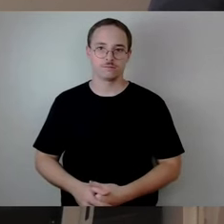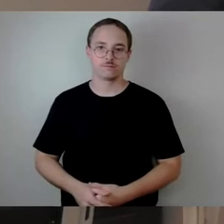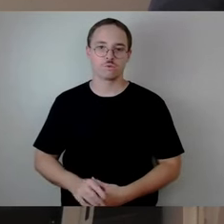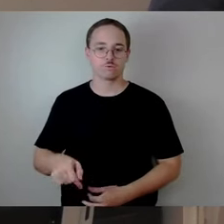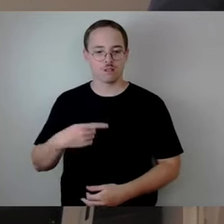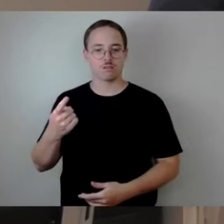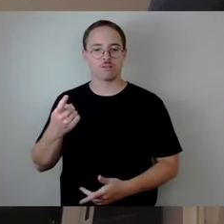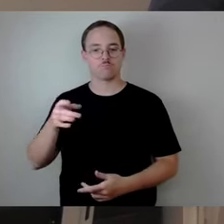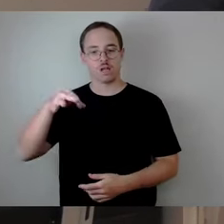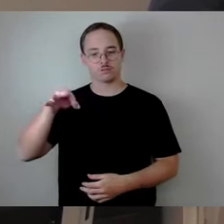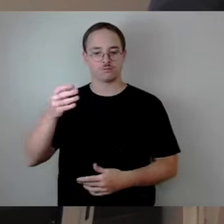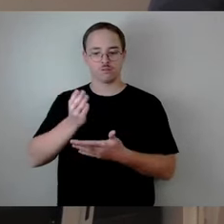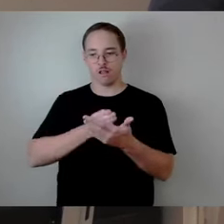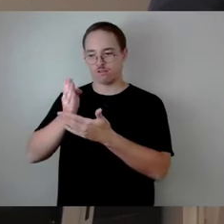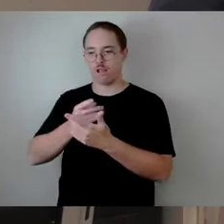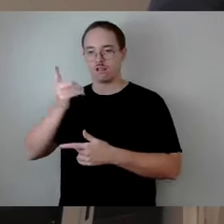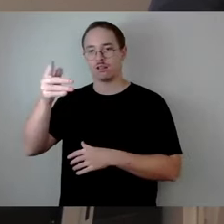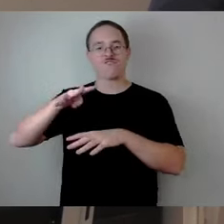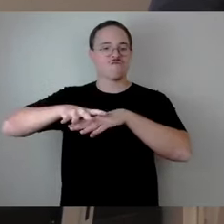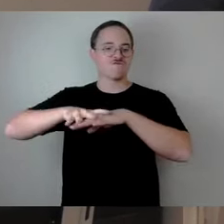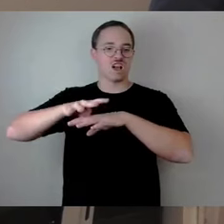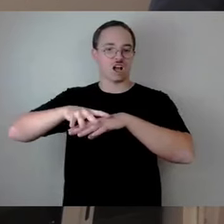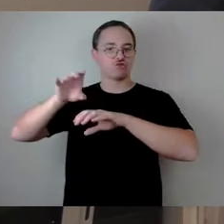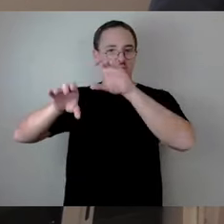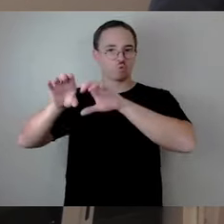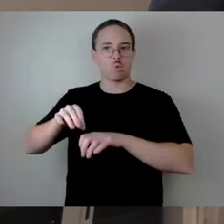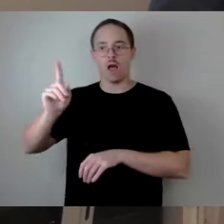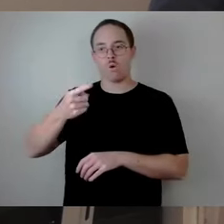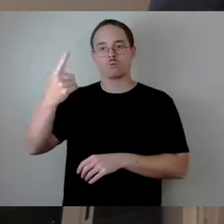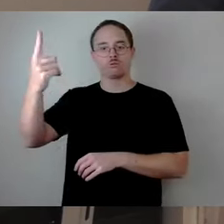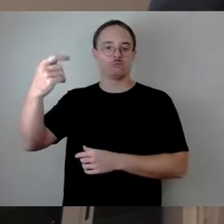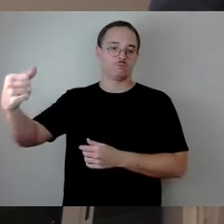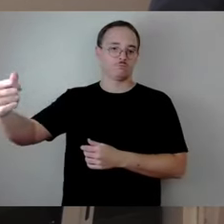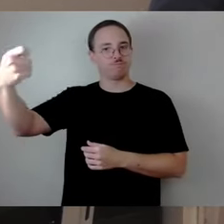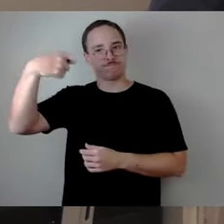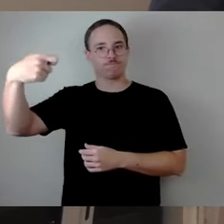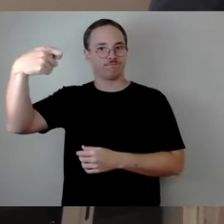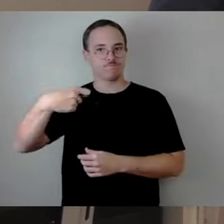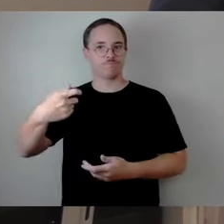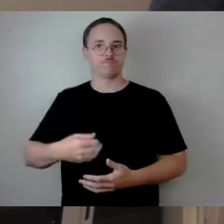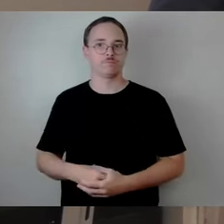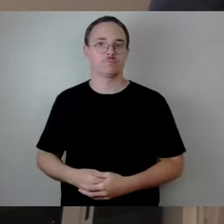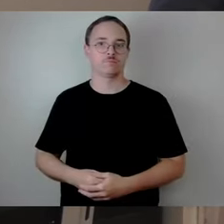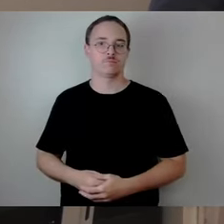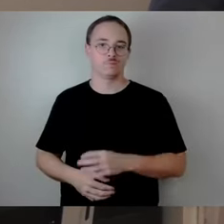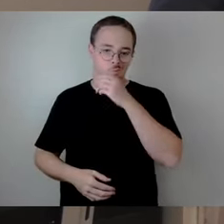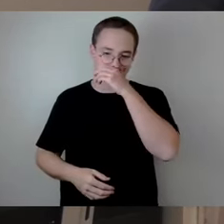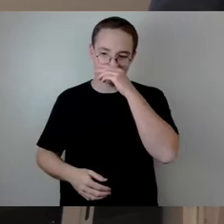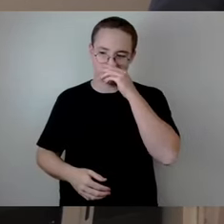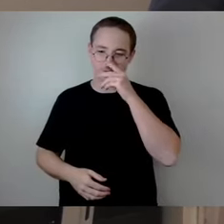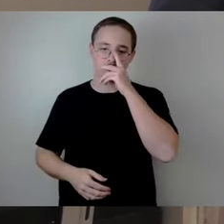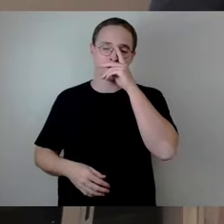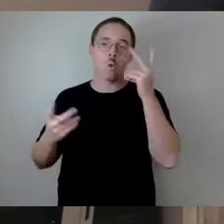Infrastruktur auch ihren Beitrag bezahlen. Oder anders, wenn wir irgendeinen B-Plan hier beschließen,